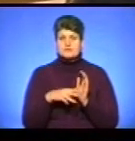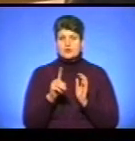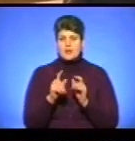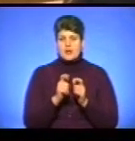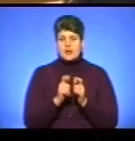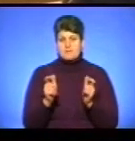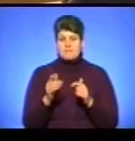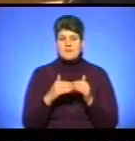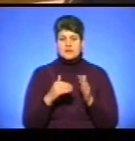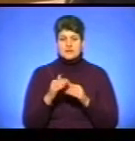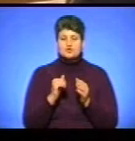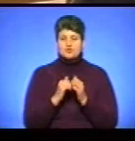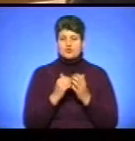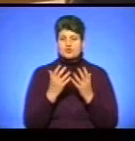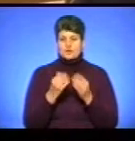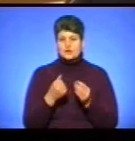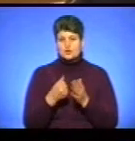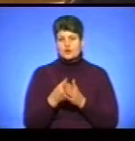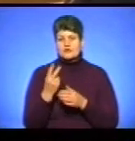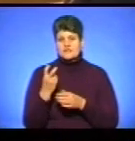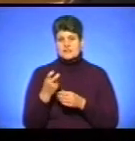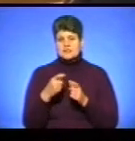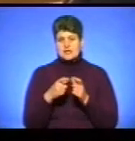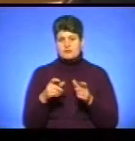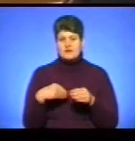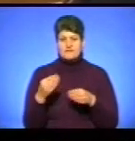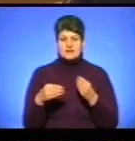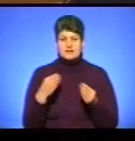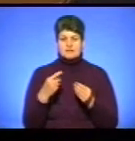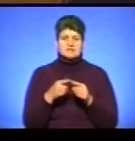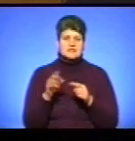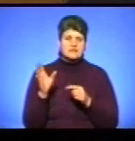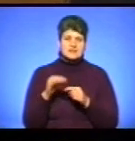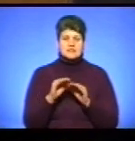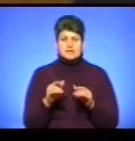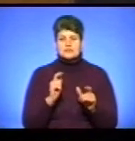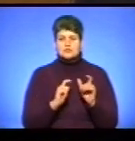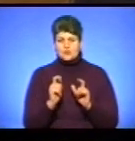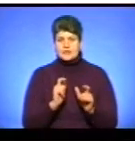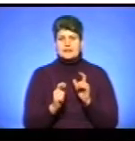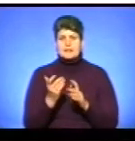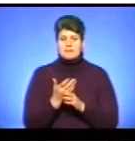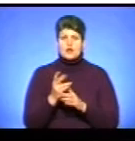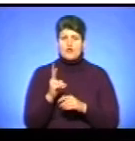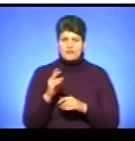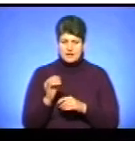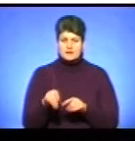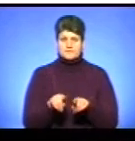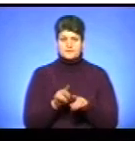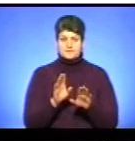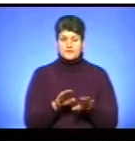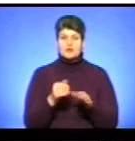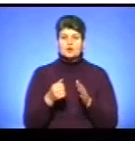практично кожного дня до 200 карток ми видаємо це всі категорії. Це учні студенти, мешканці і пільговики. Від 1 листопада